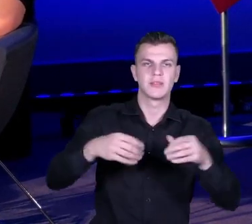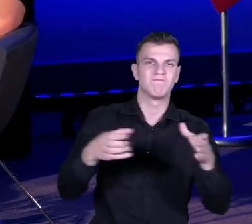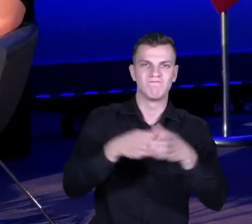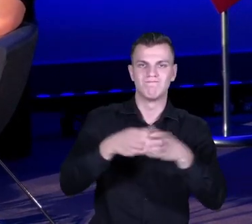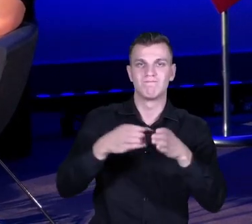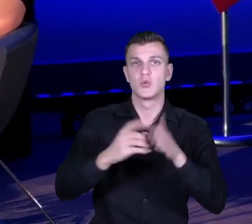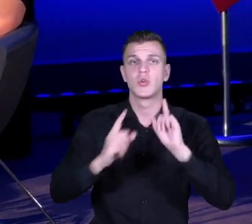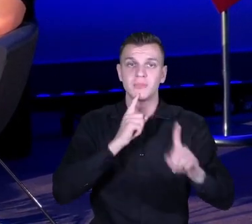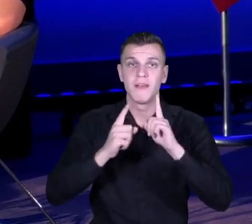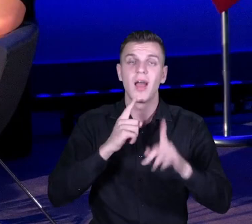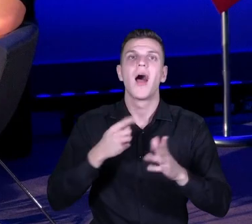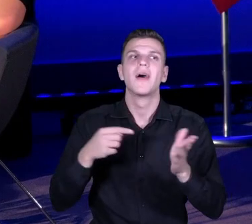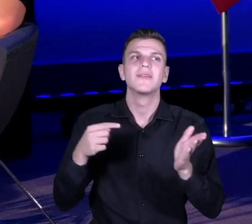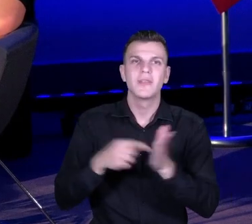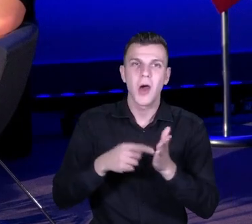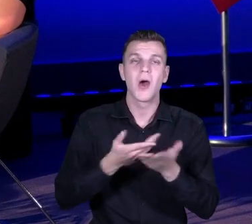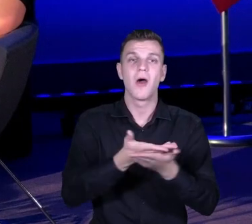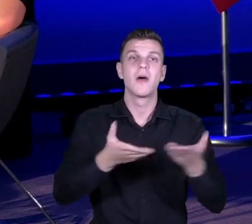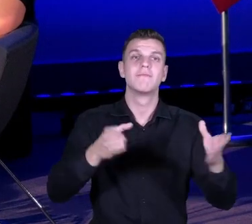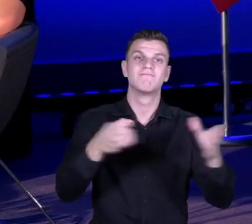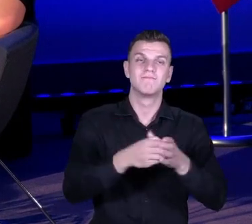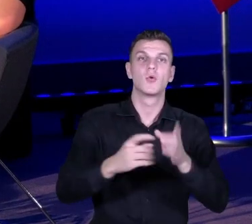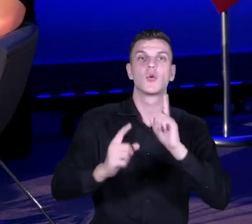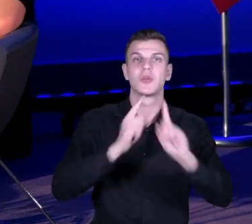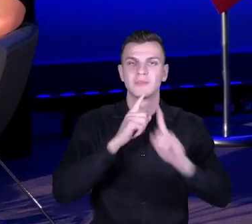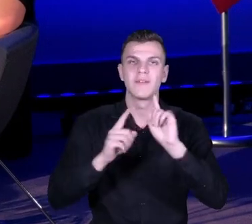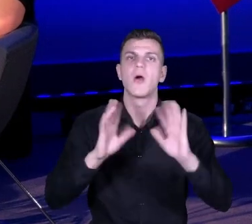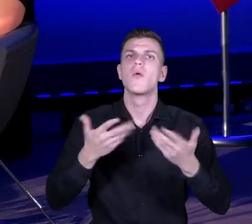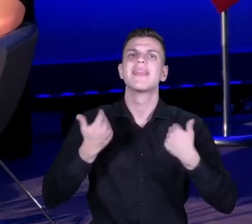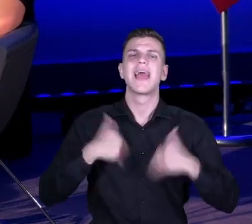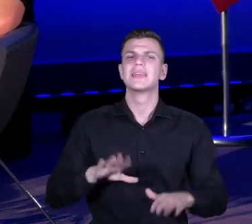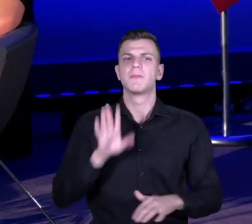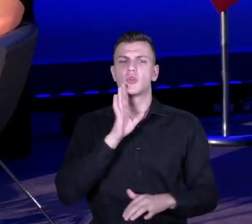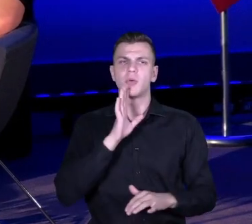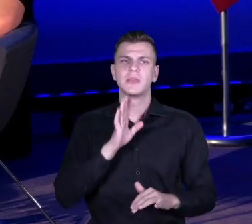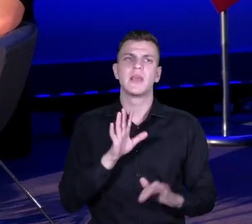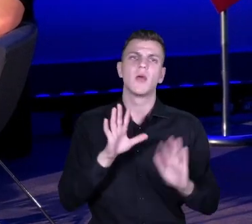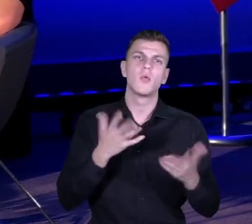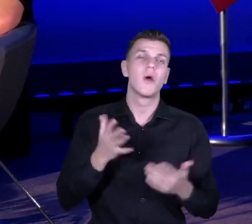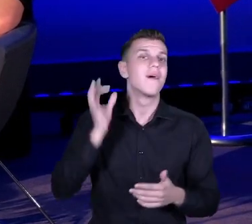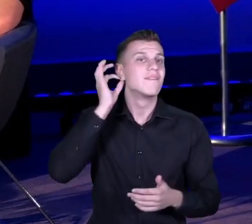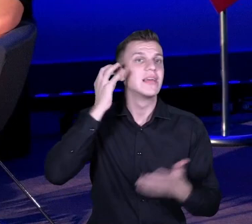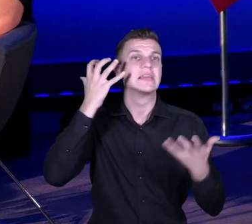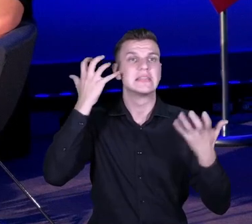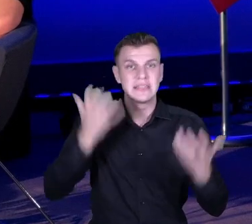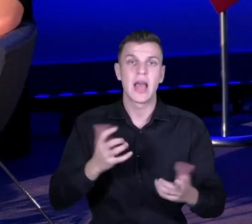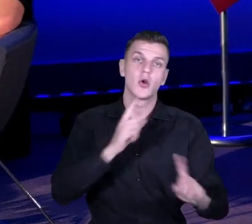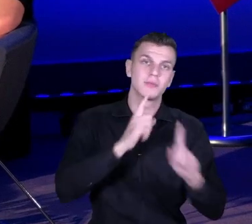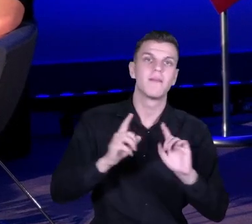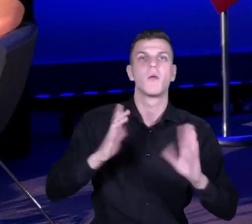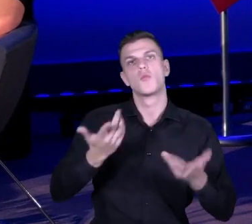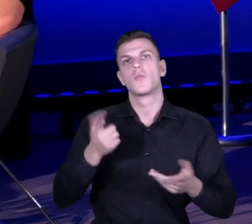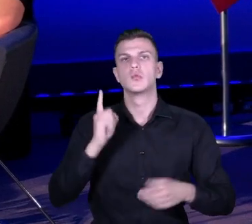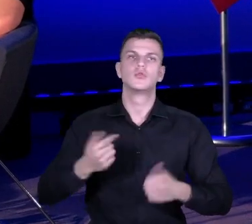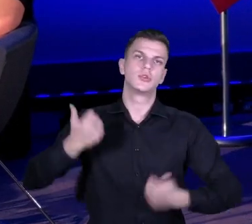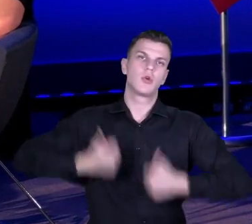sztuka, jak zrobić, żeby ta współpraca nie ograniczała się do tego, że panie, żeby zaistnieć, organizują konkurs, albo siedzą obok